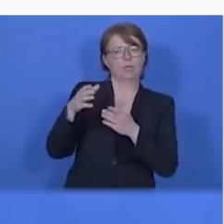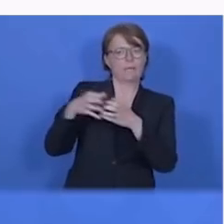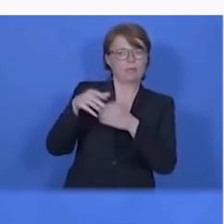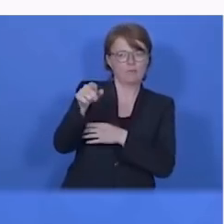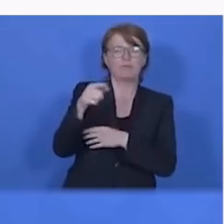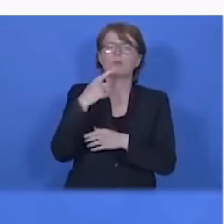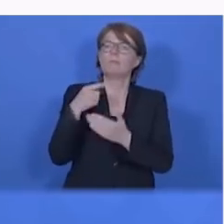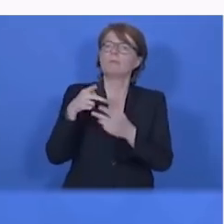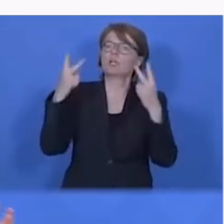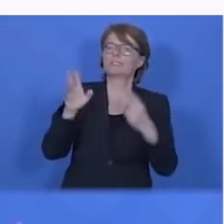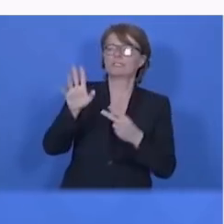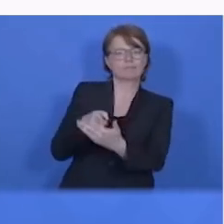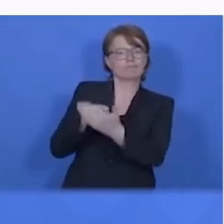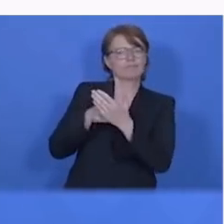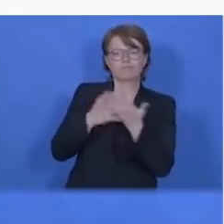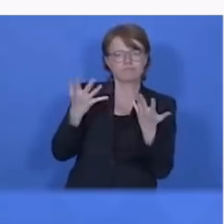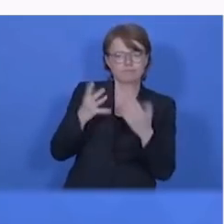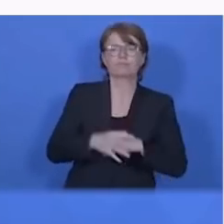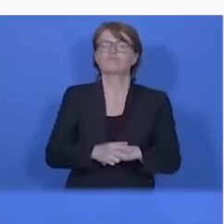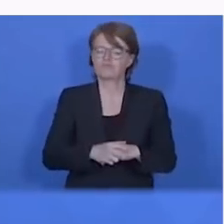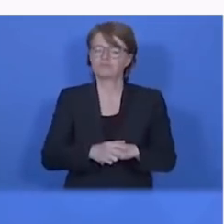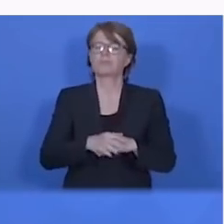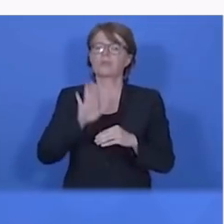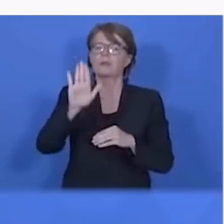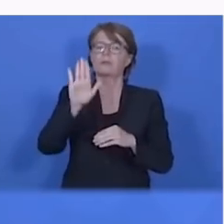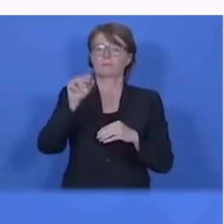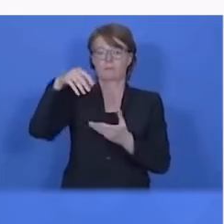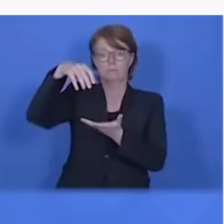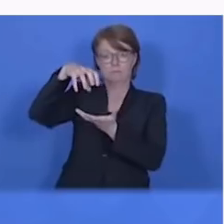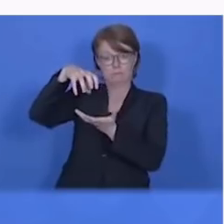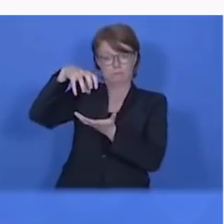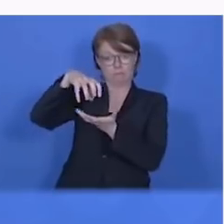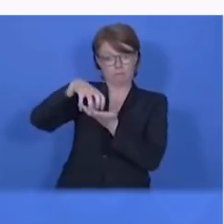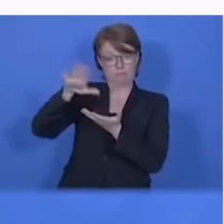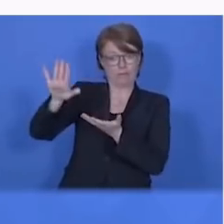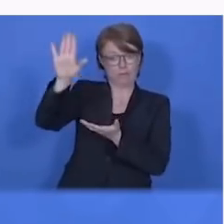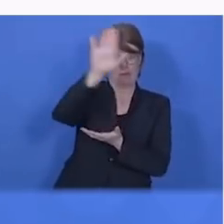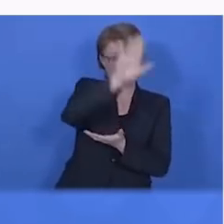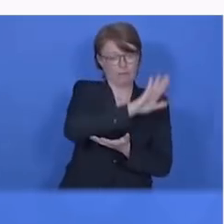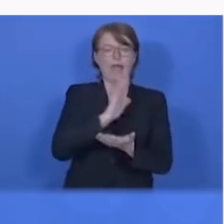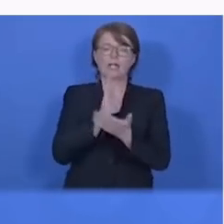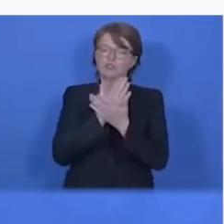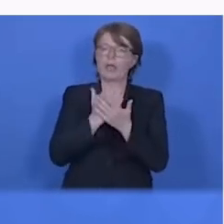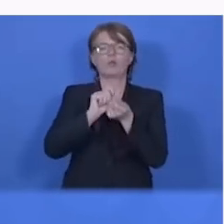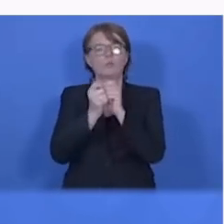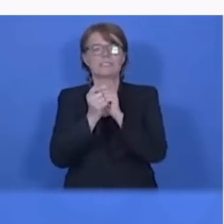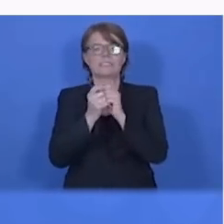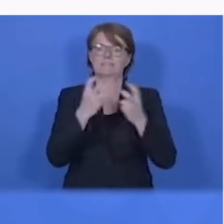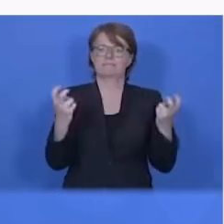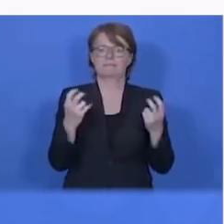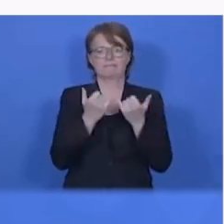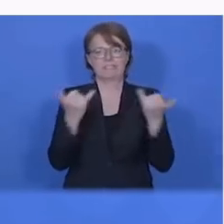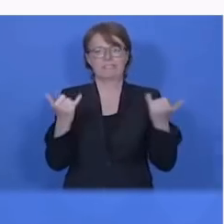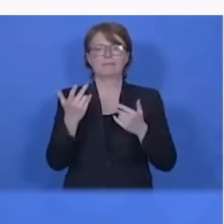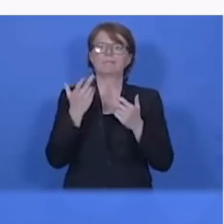رو اپلود خواهم کردن دوستان عزیز امروز یک مایه سال 2020 هست و روز کارگر و با توجه به این که